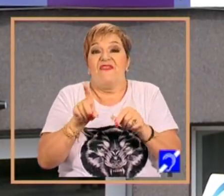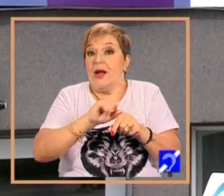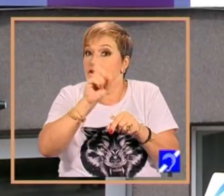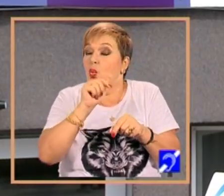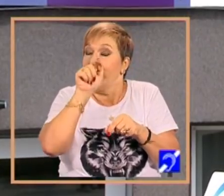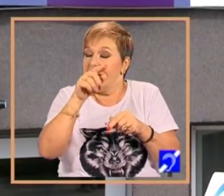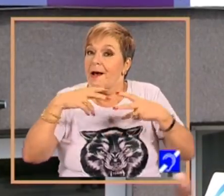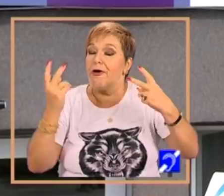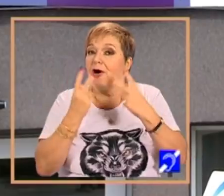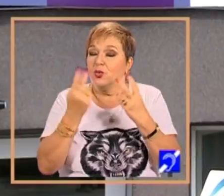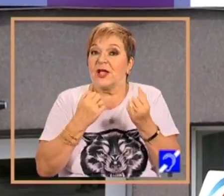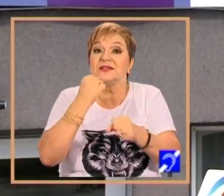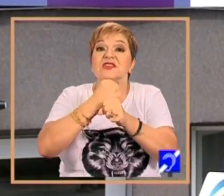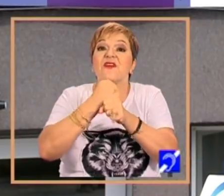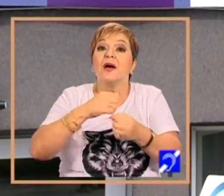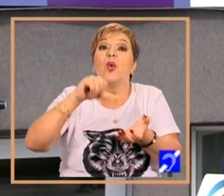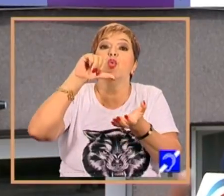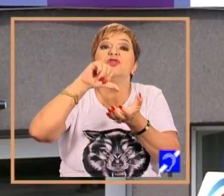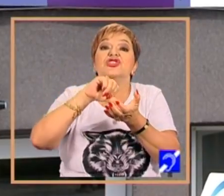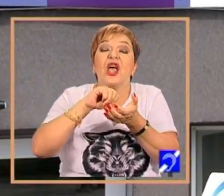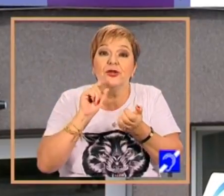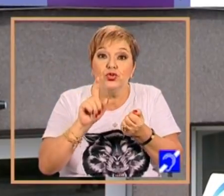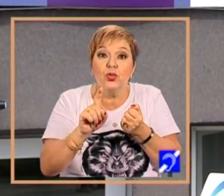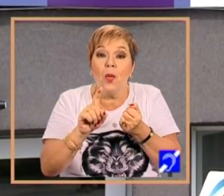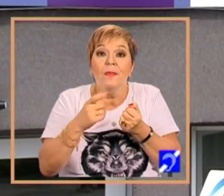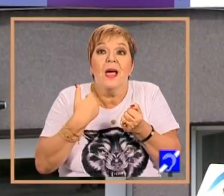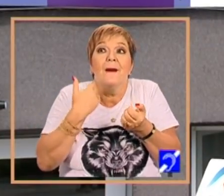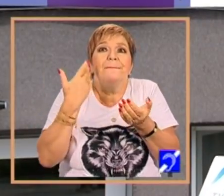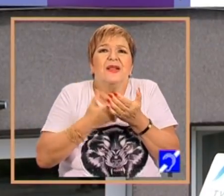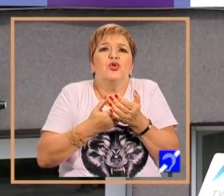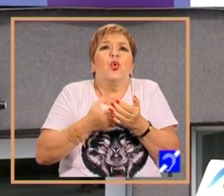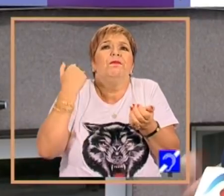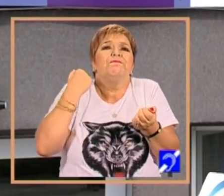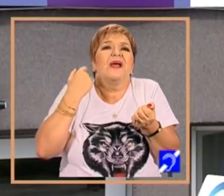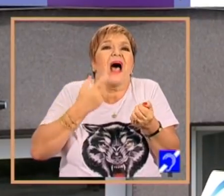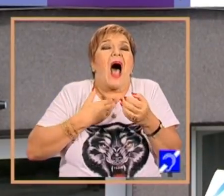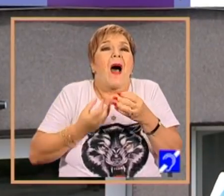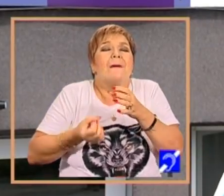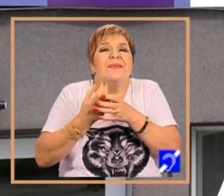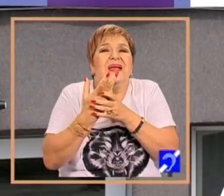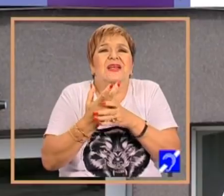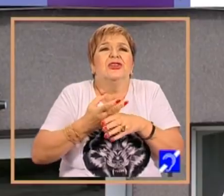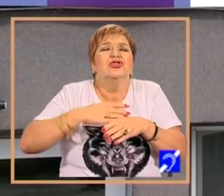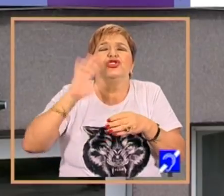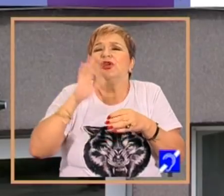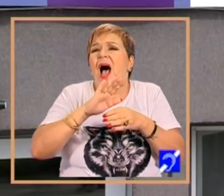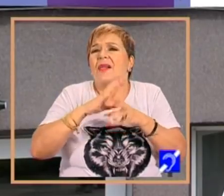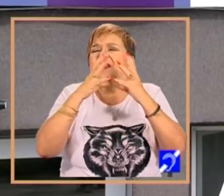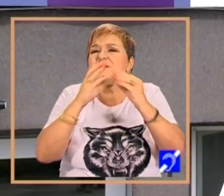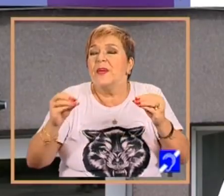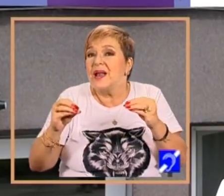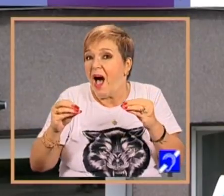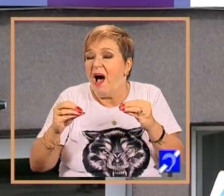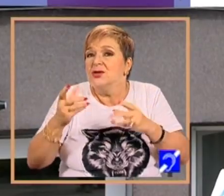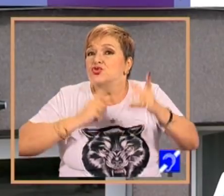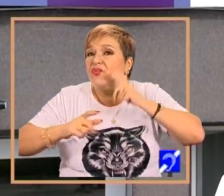de plină conformitate cu frustrările pe care noi le-am trăit ca părinte a unui copil cu dizabilități la noi